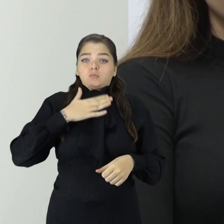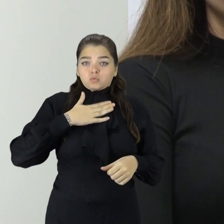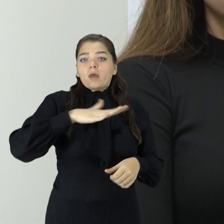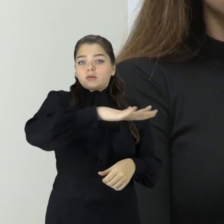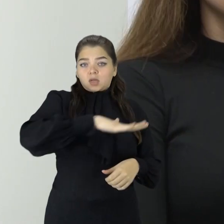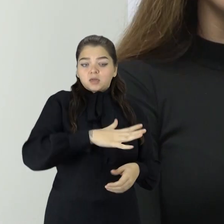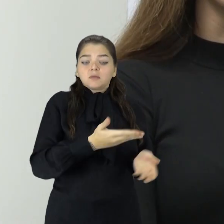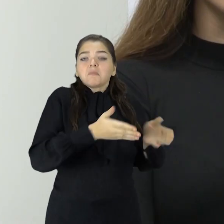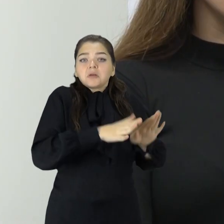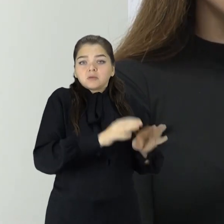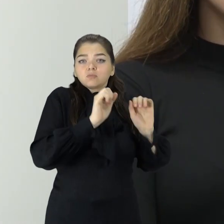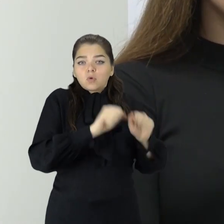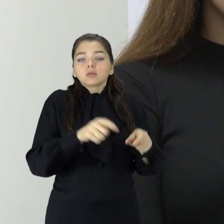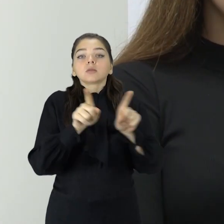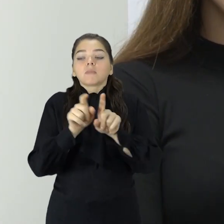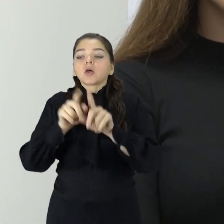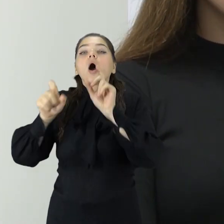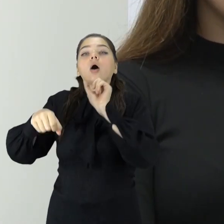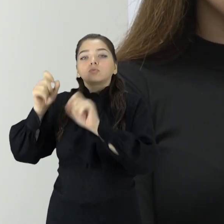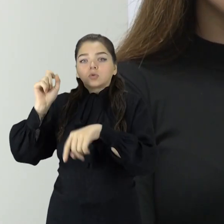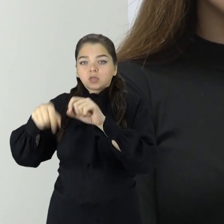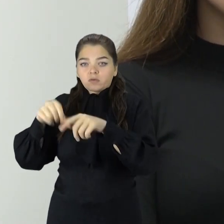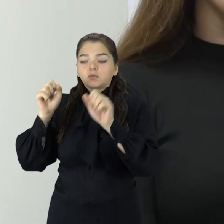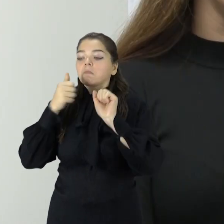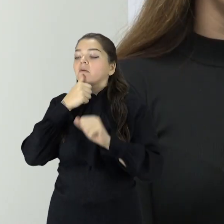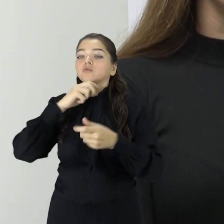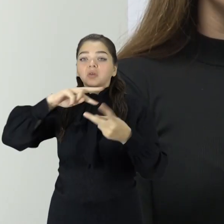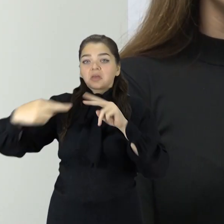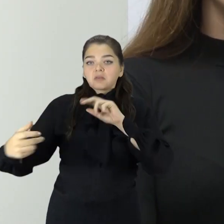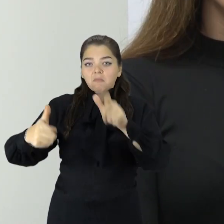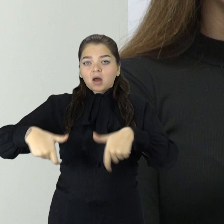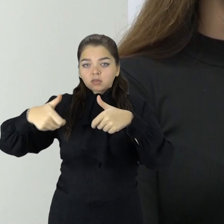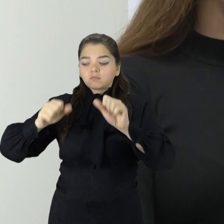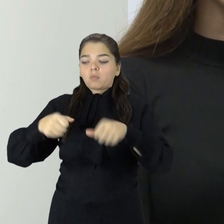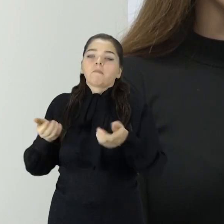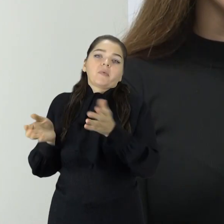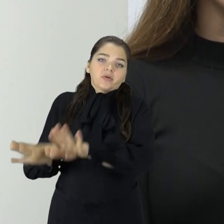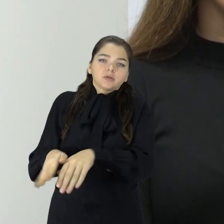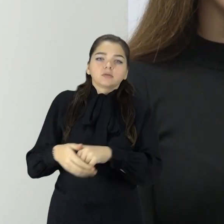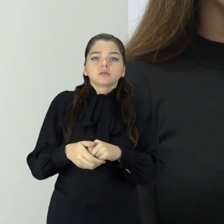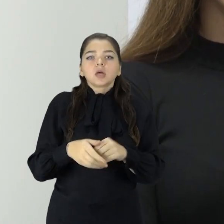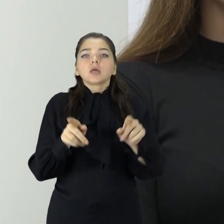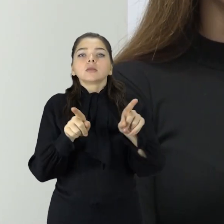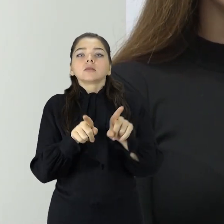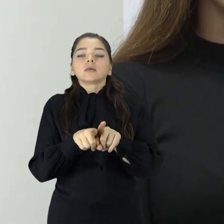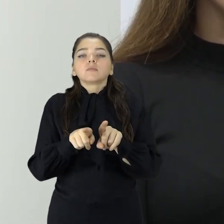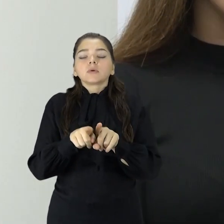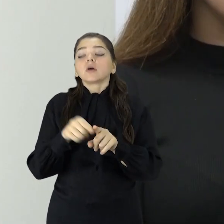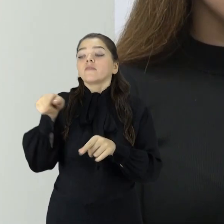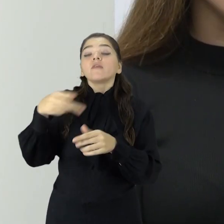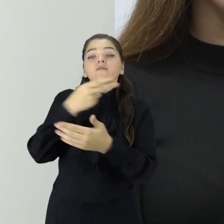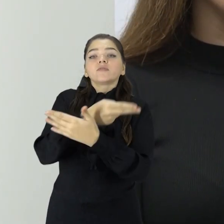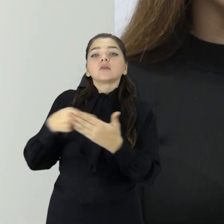galima palikti ir autoservisuose, keičiant padangas. Automobilių priežiūros ir remonto įmonės yra